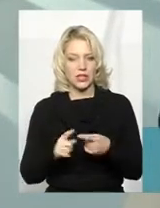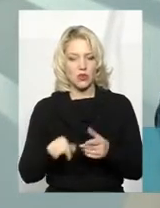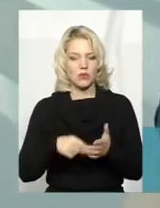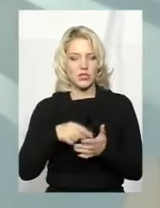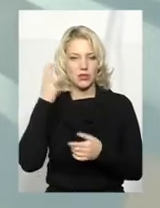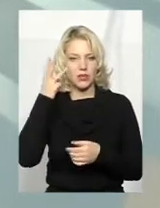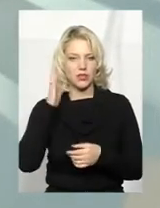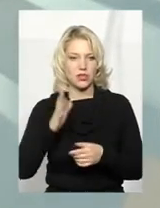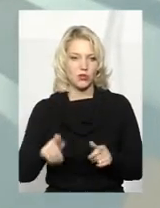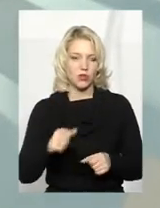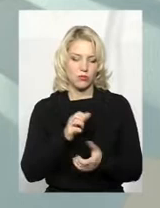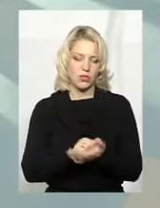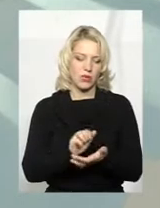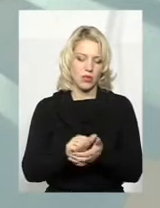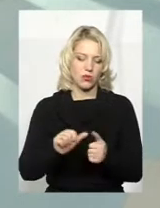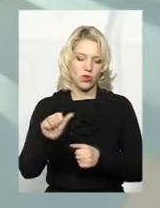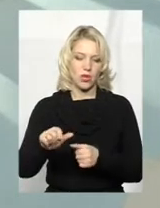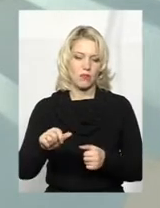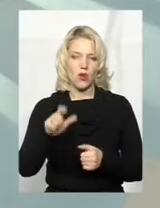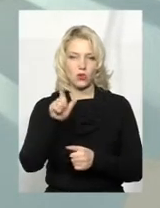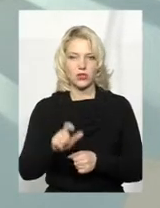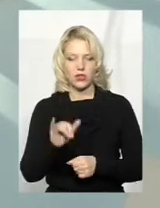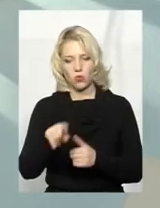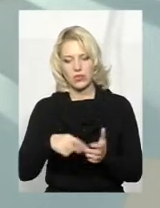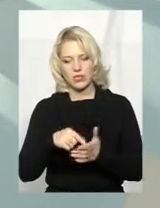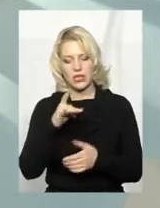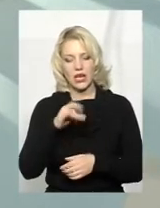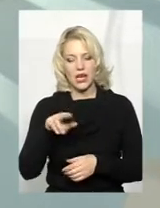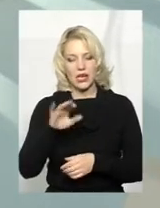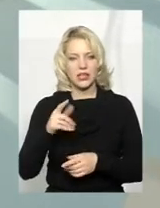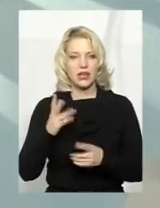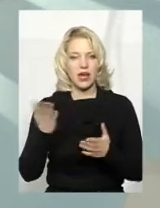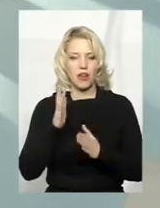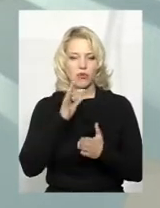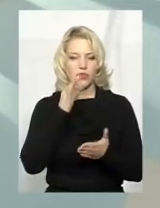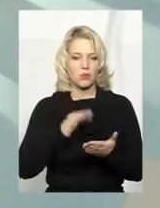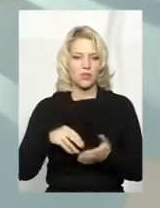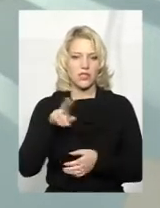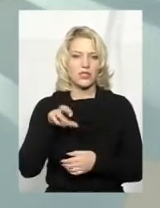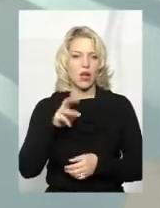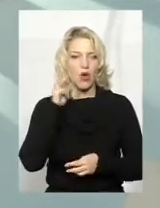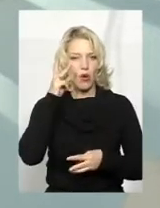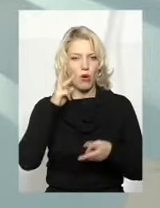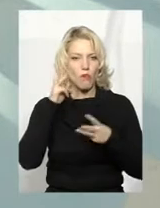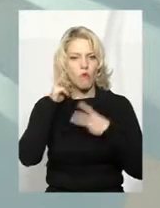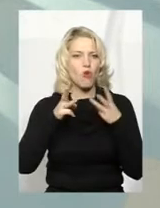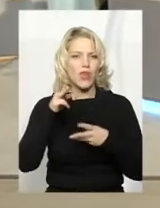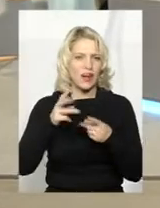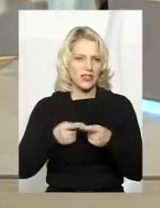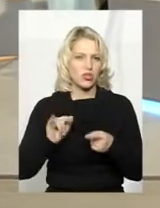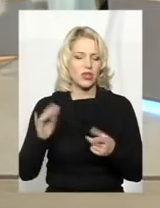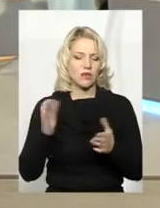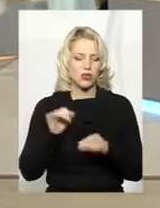Хмельницькому, буде займатися окремо людина в міській раді, яка буде відповідати за модерацію. Тому що там на сайті є модерація певна, різні можна